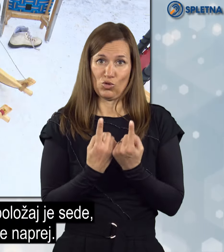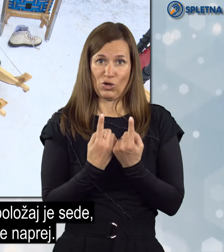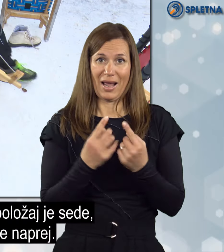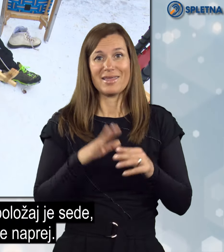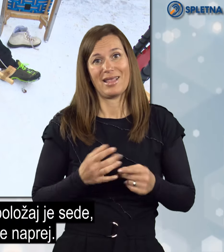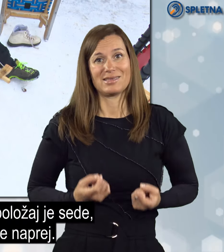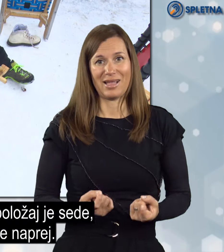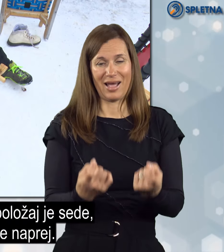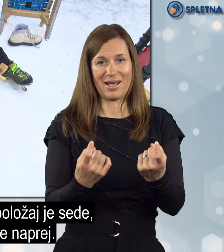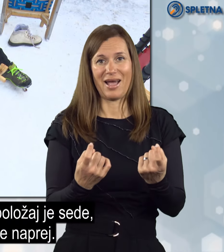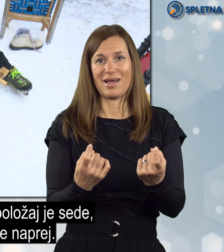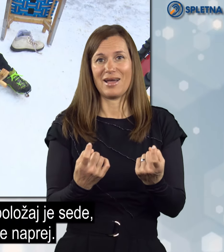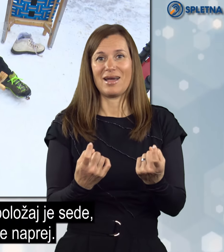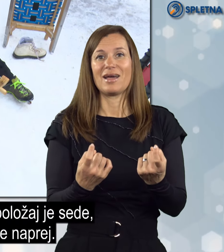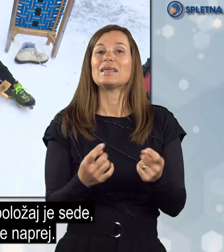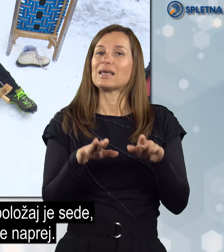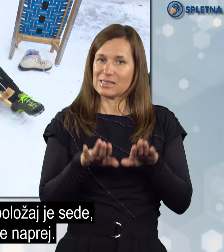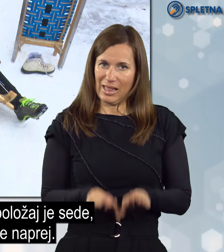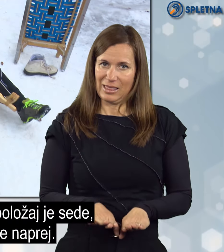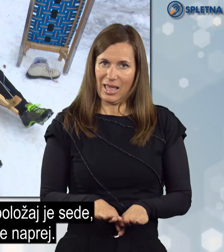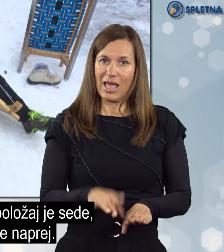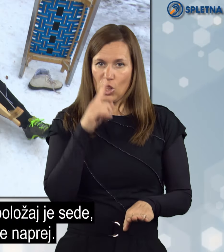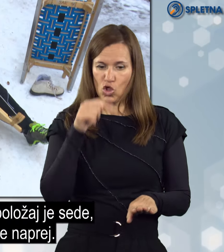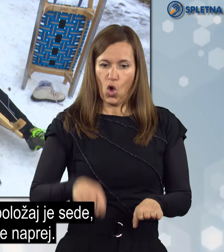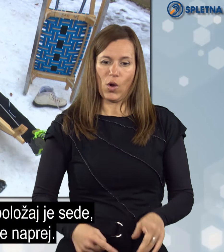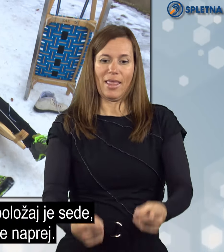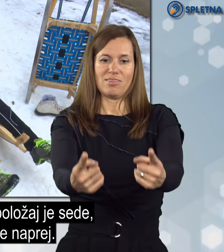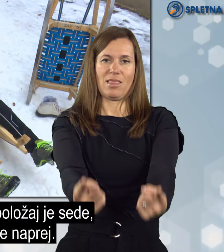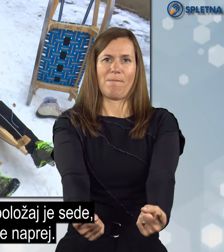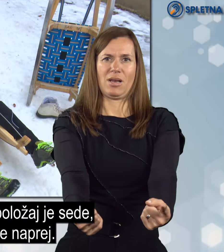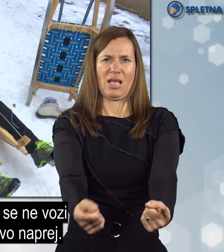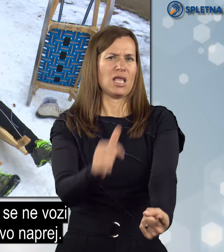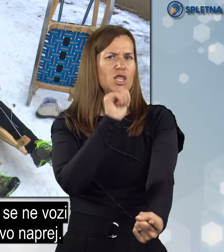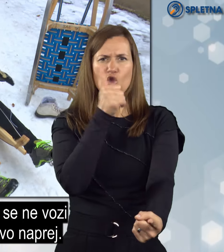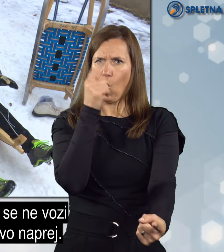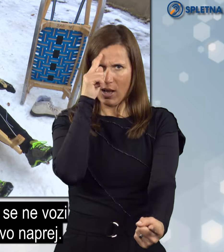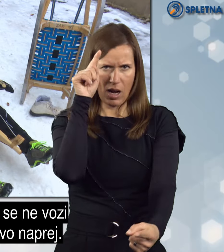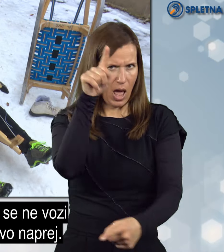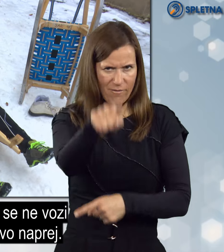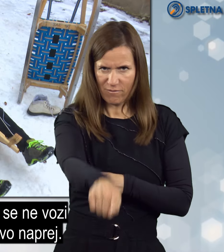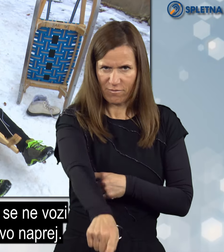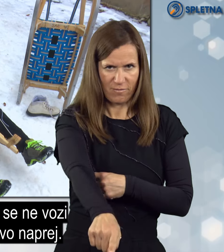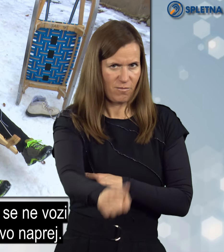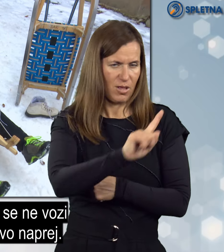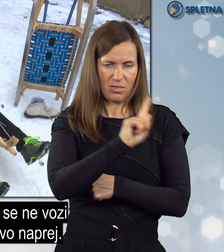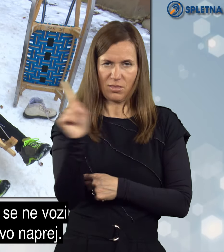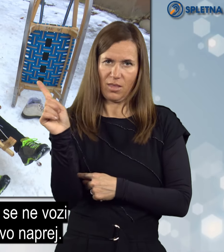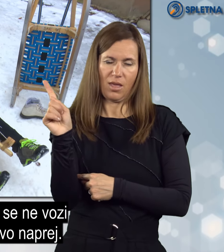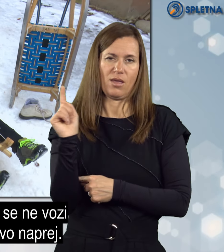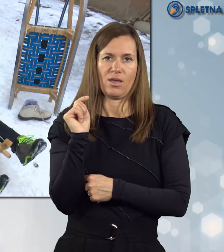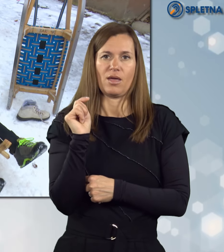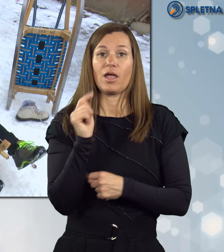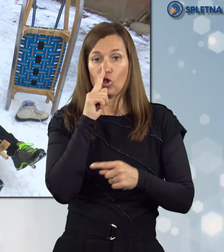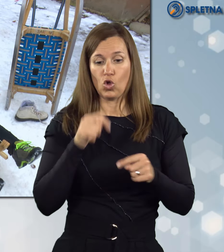osnovni položaj na sankah je seveda sede, noge naprej. Ne voz se nikoli z glavo naprej.